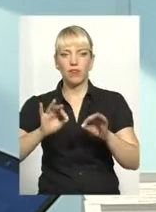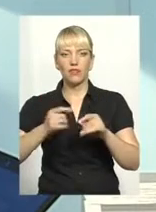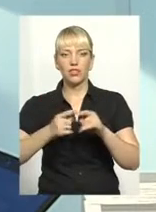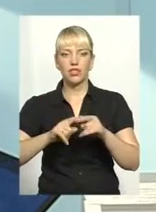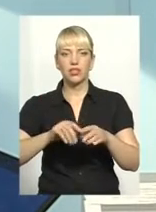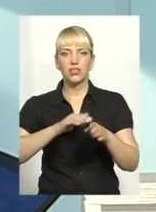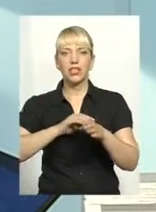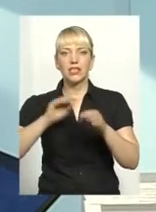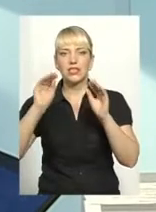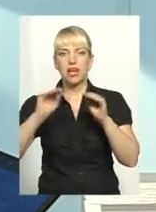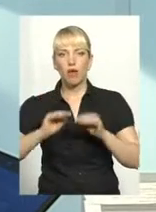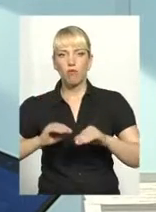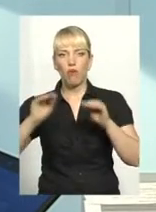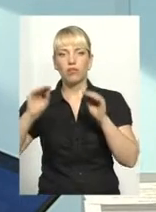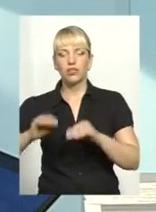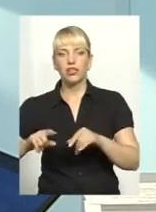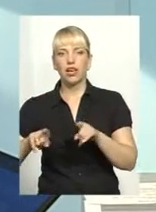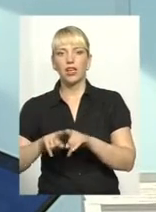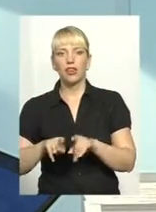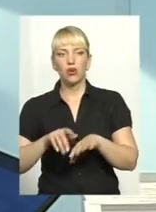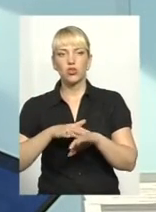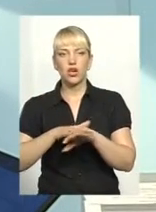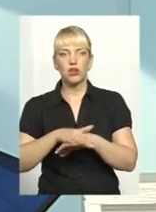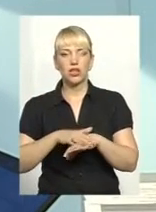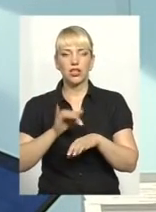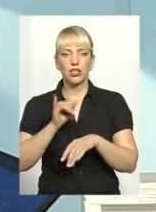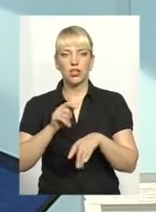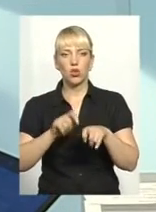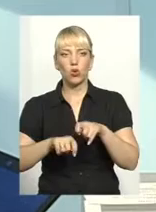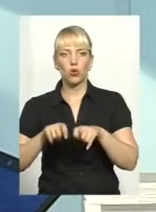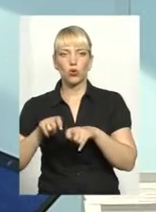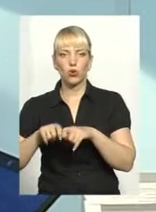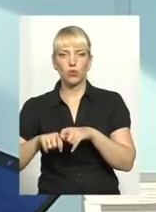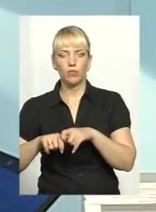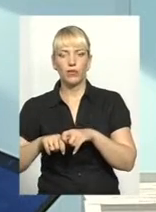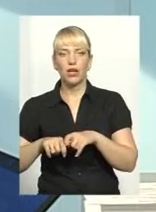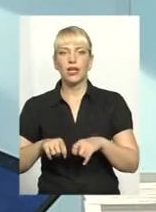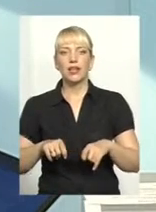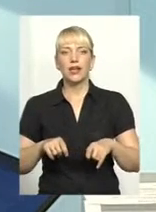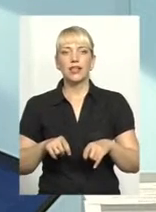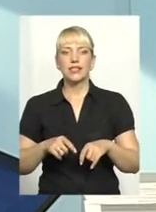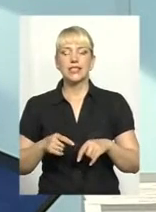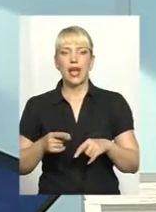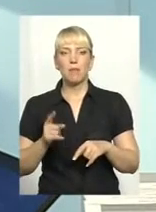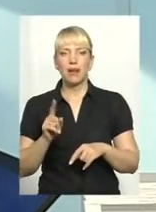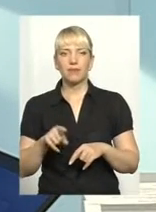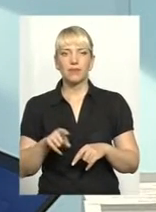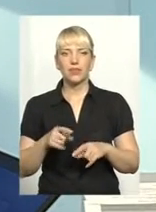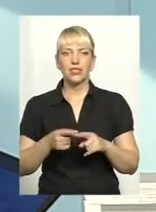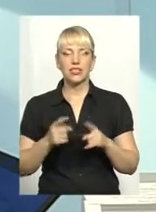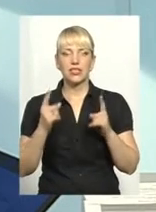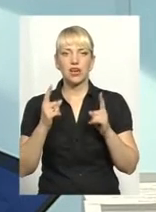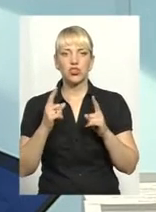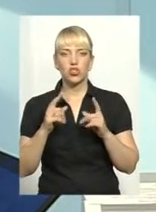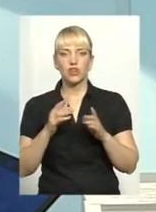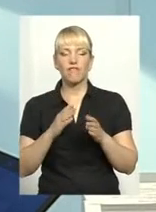заповнення, а також арифметичного та логічного контролю. Самим таким значущим